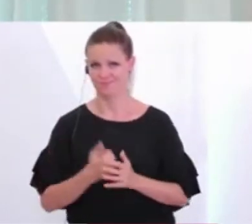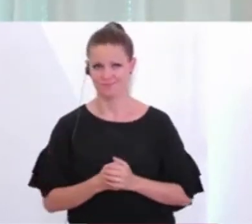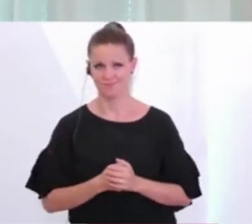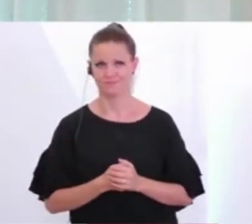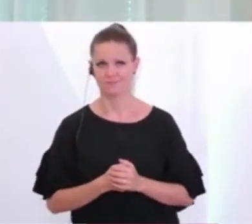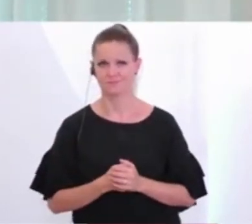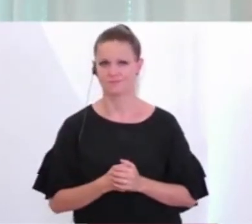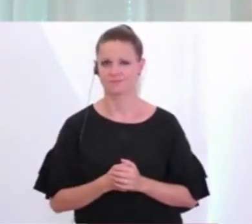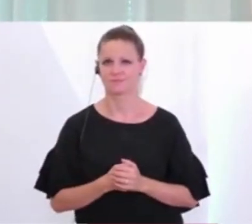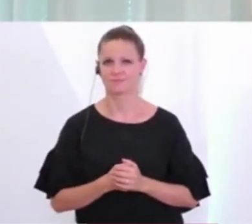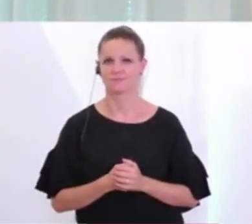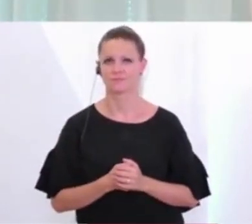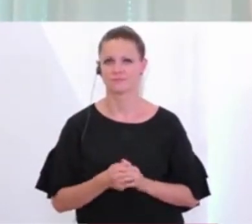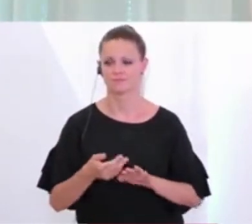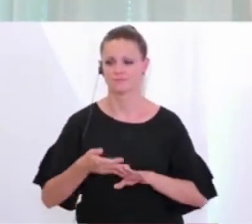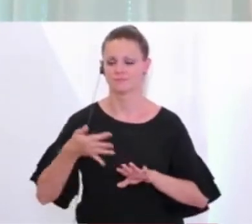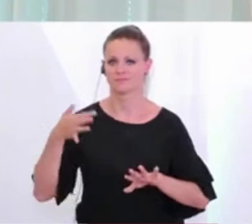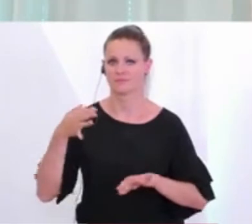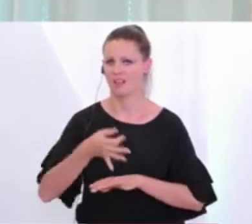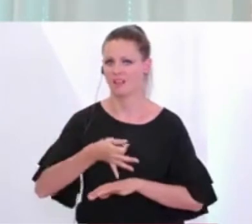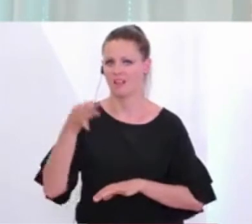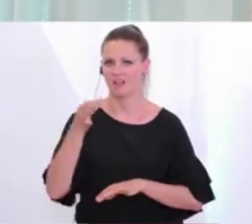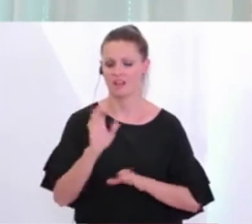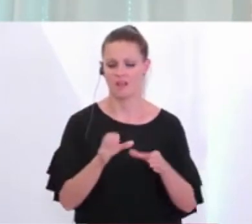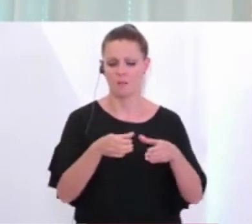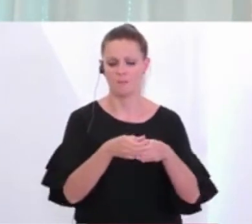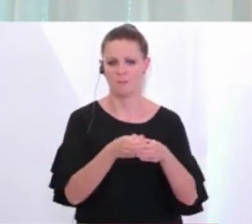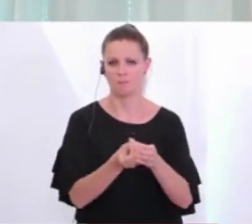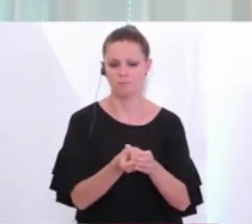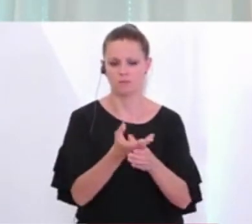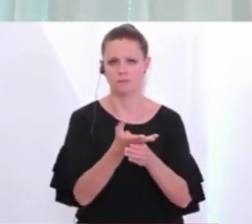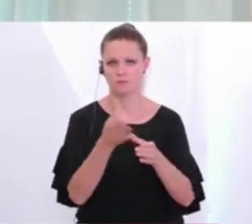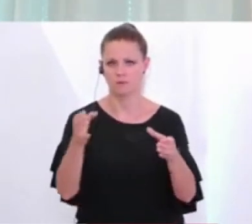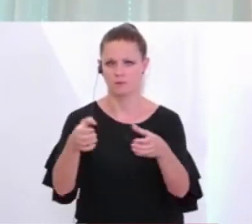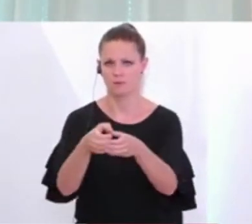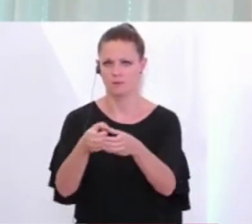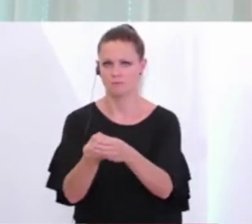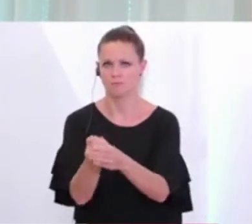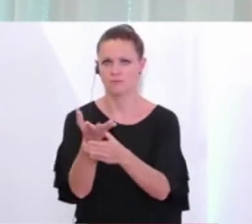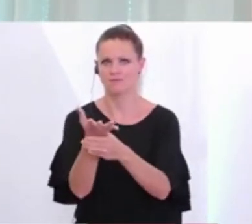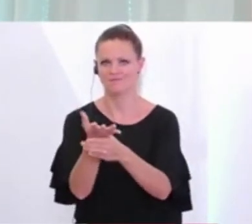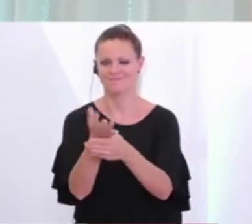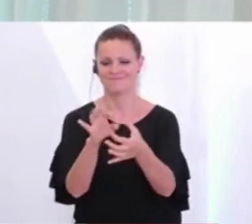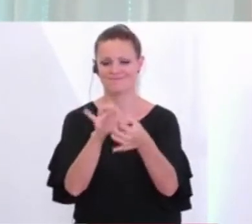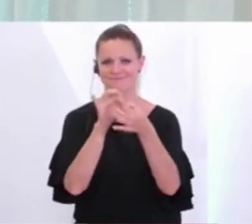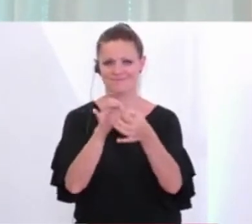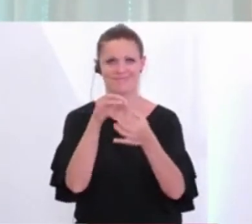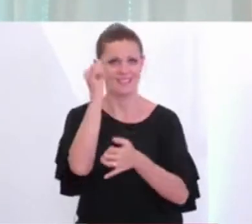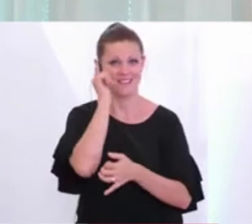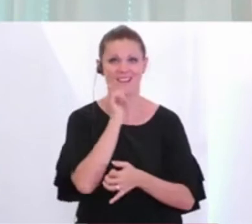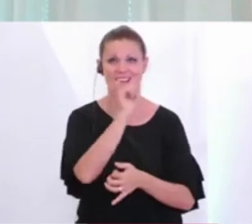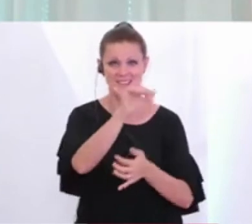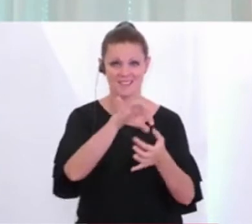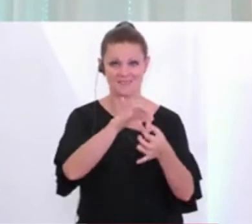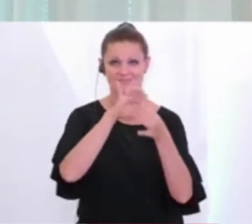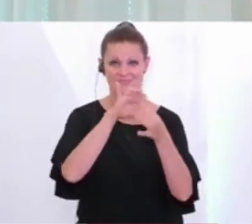ist, dass wir vermehrt in den letzten Tagen Cluster-Bildungen durch reiseassoziierte Fälle aus dem